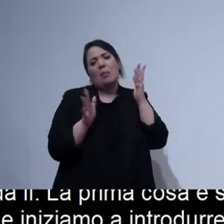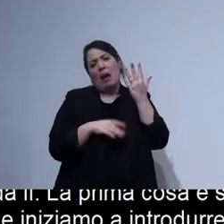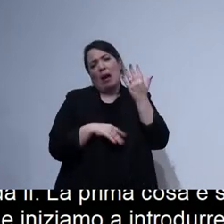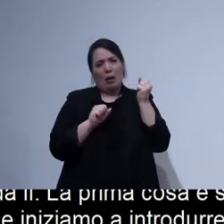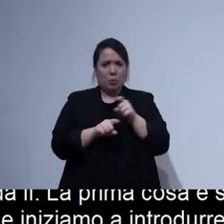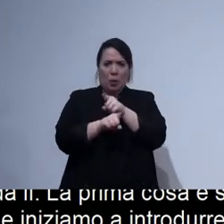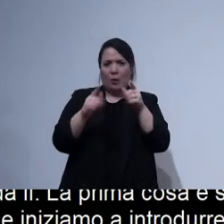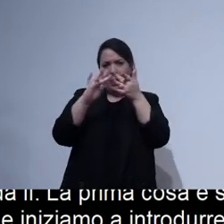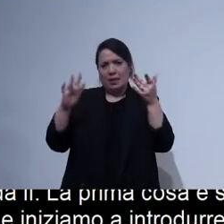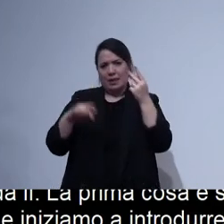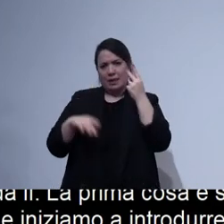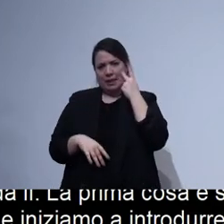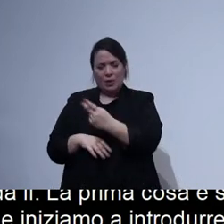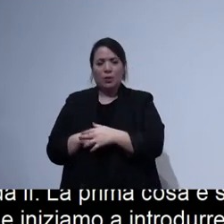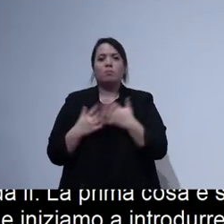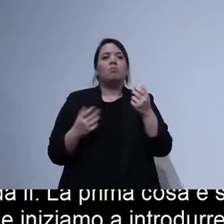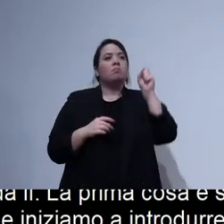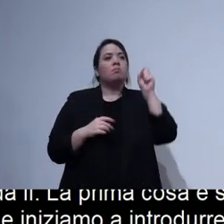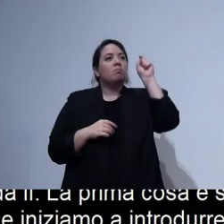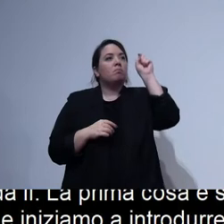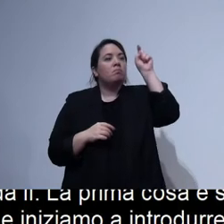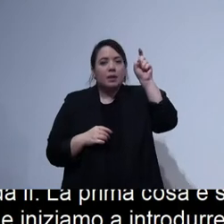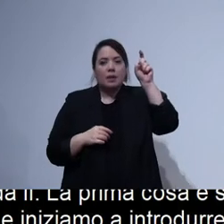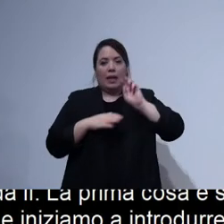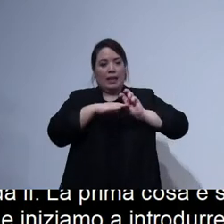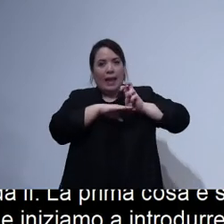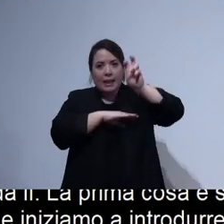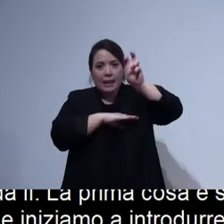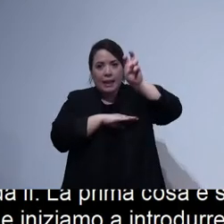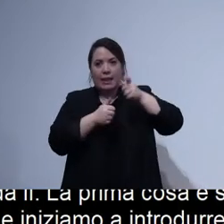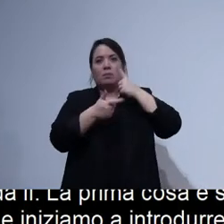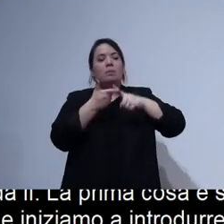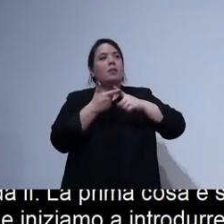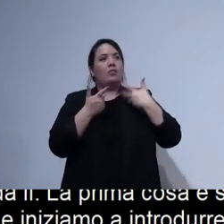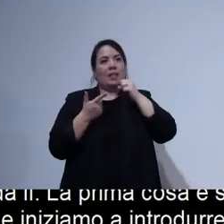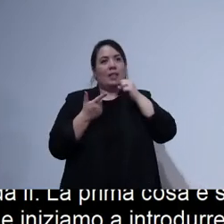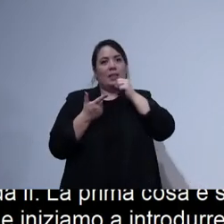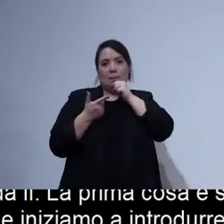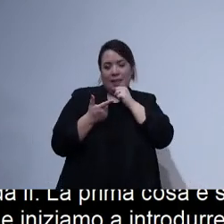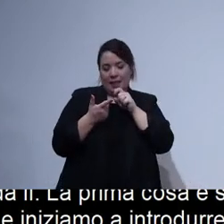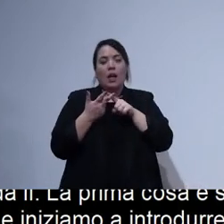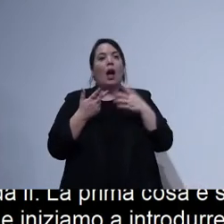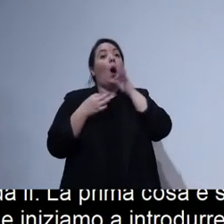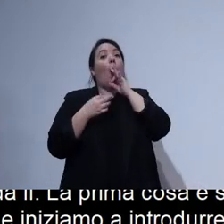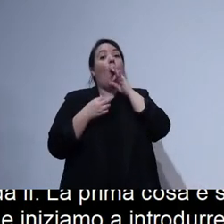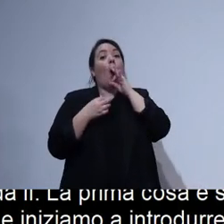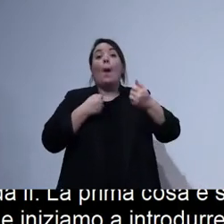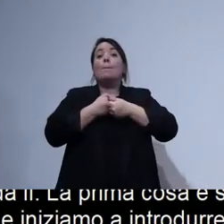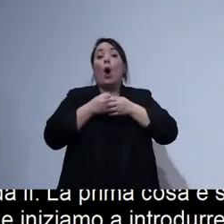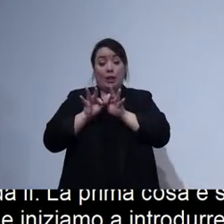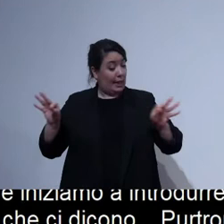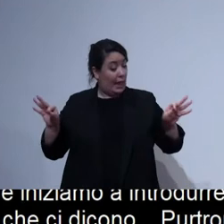dicono ad esempio se ci sono degli gradini all'ingresso, ci danno l'ampiezza delle porte, ci dicono quanto è lo